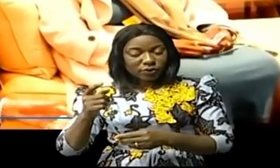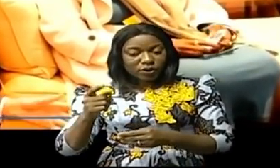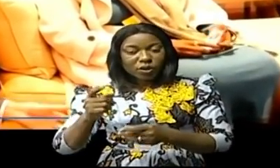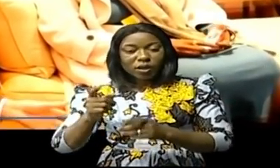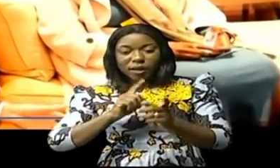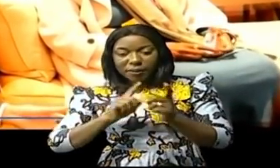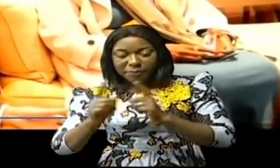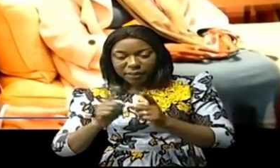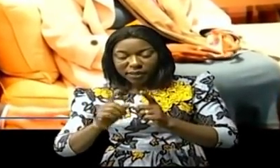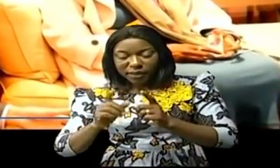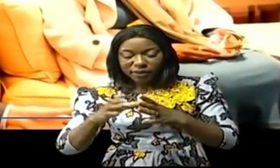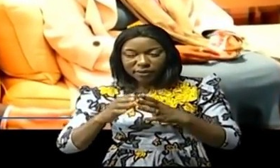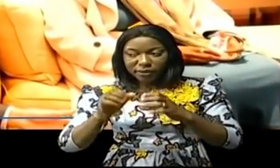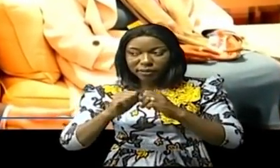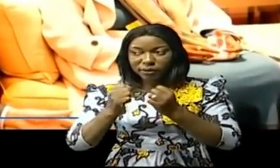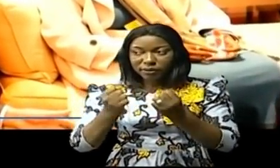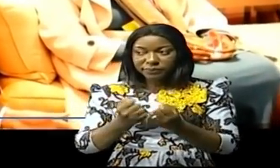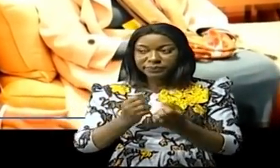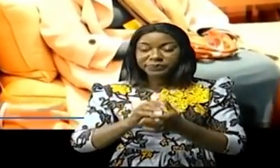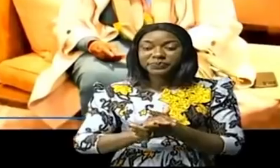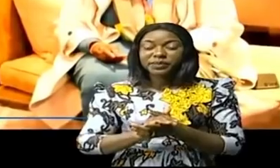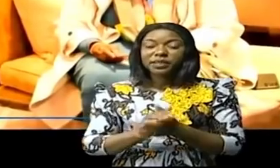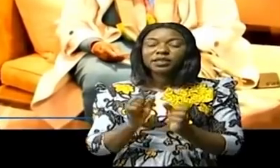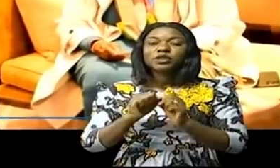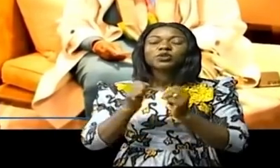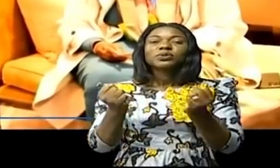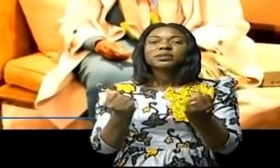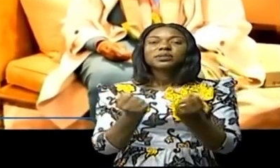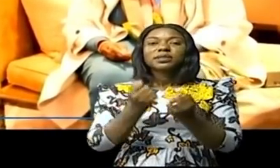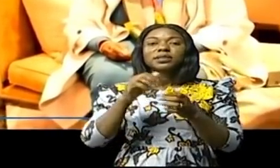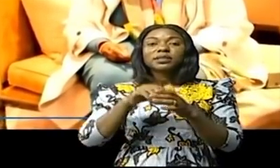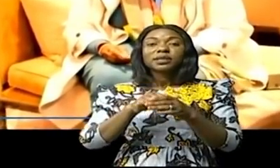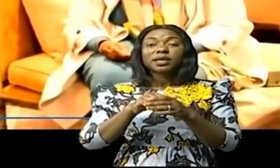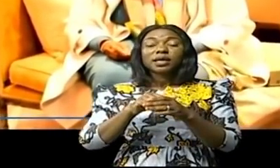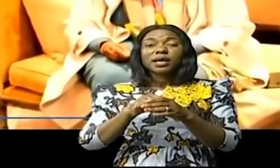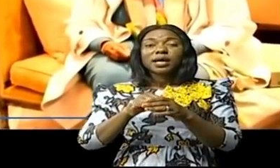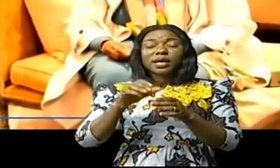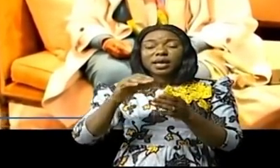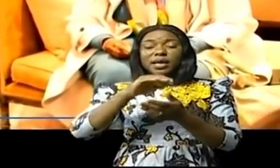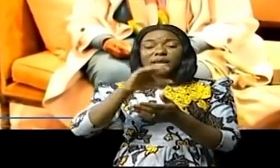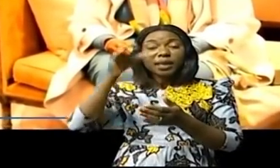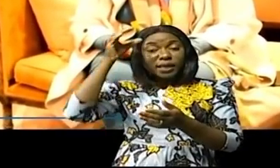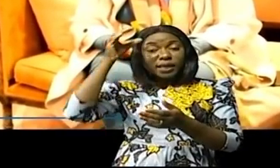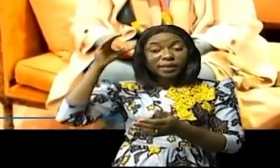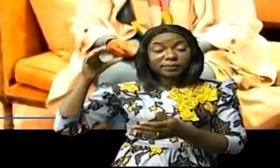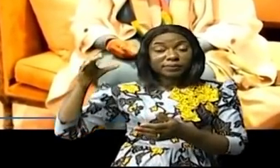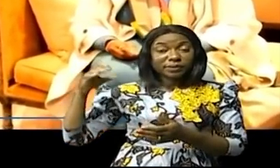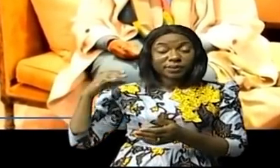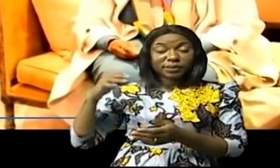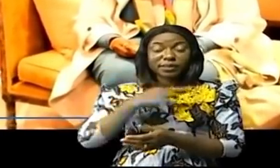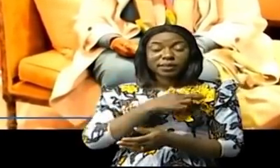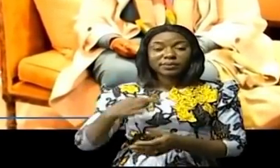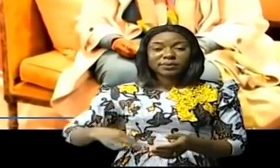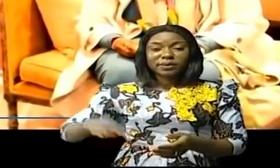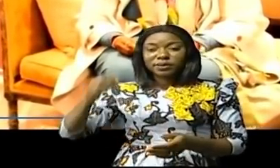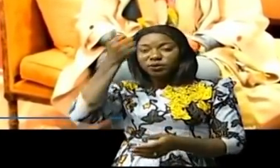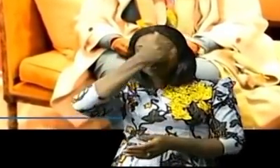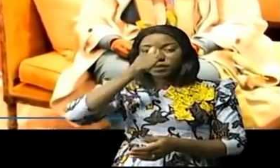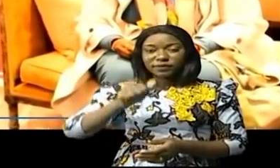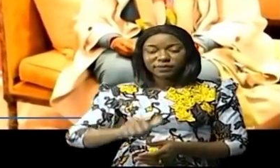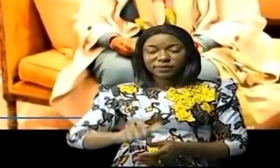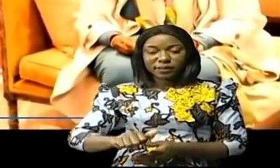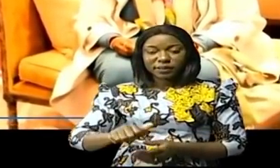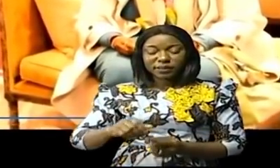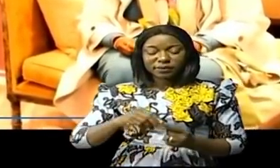responsable de l'entreprise Grand Tech, une société basée dans la banlieue de la capitale parlementaire de la République sud-africaine. Elle est